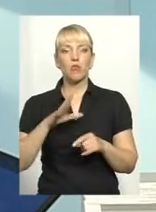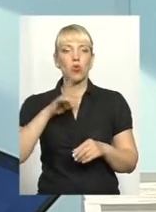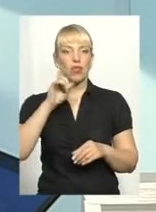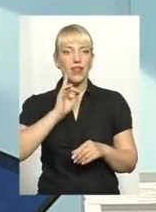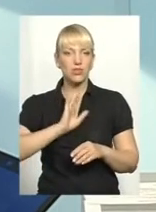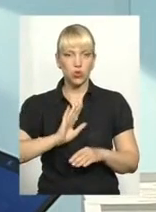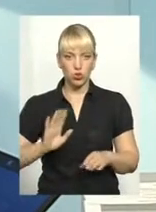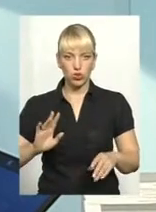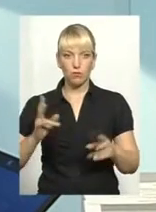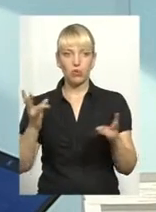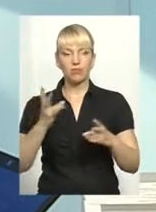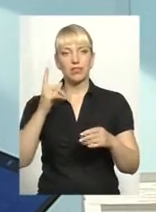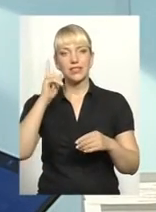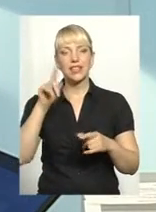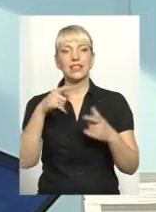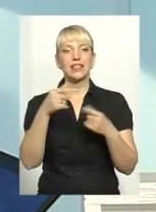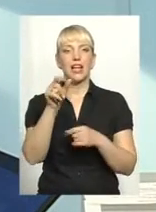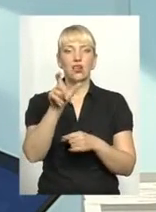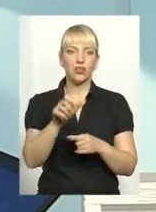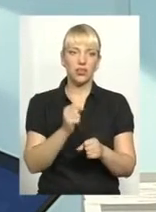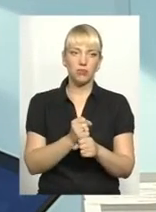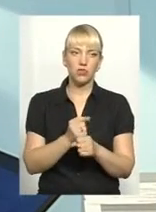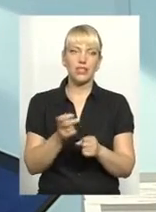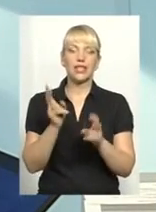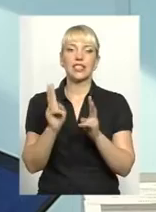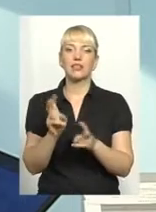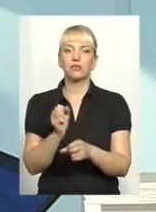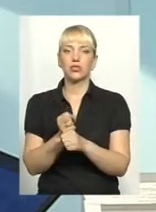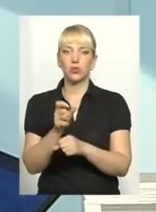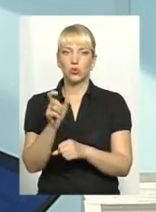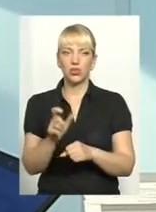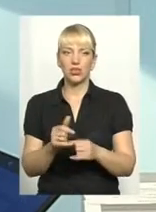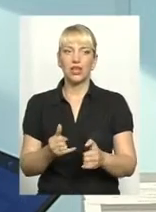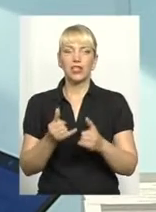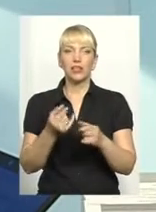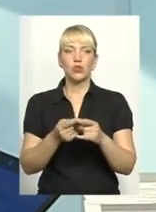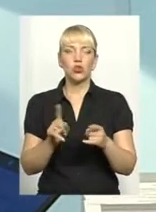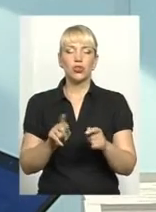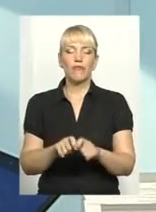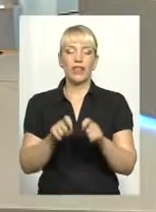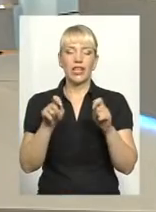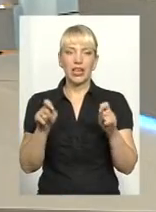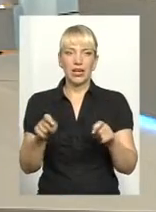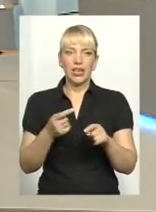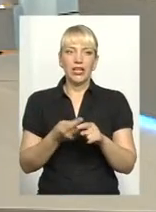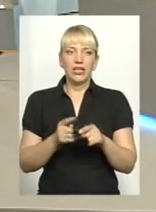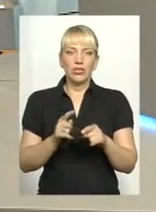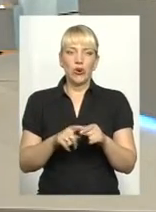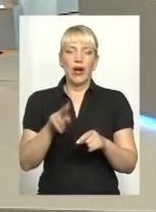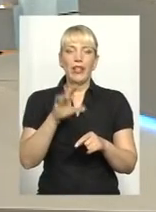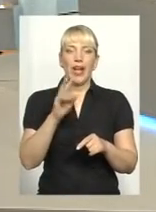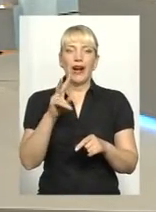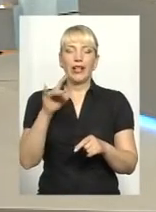тому що потрібно знати, де працює людина, ким працює людина, для того, щоб відкрити її декларацію. А потім ще на тому сайті